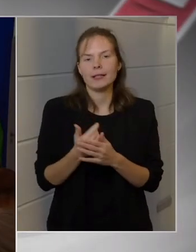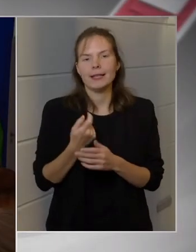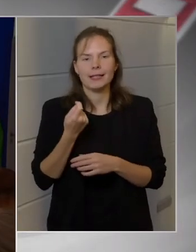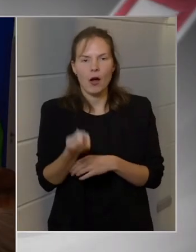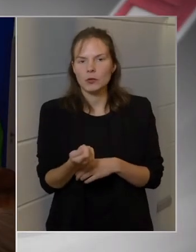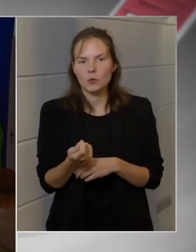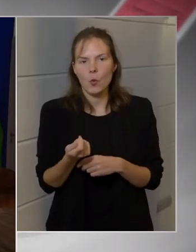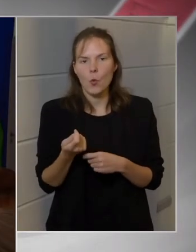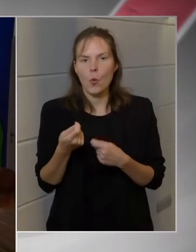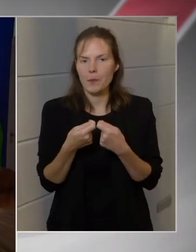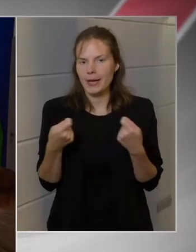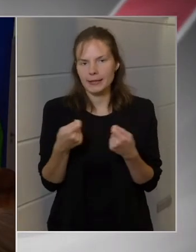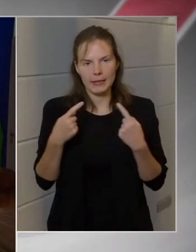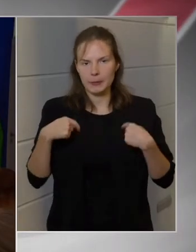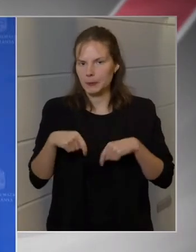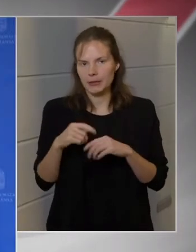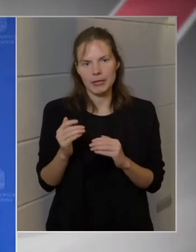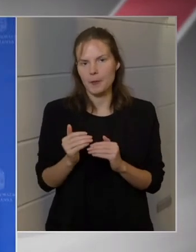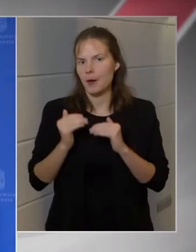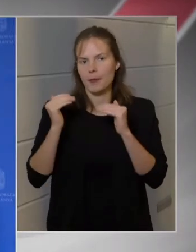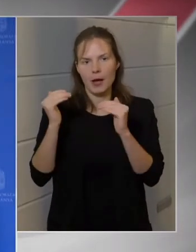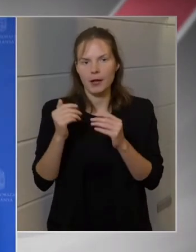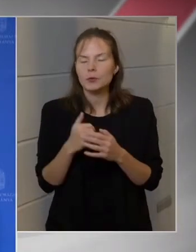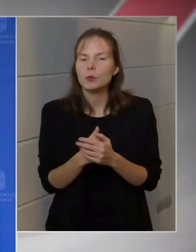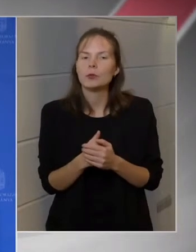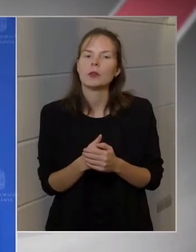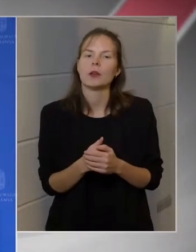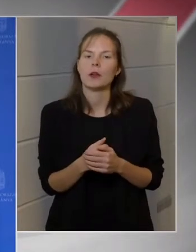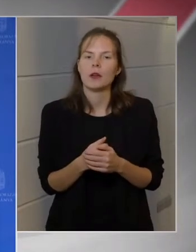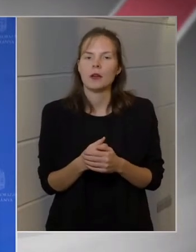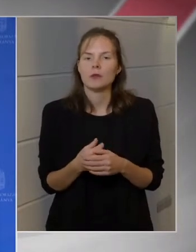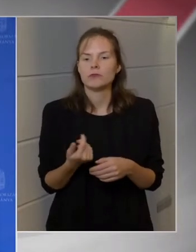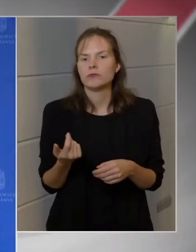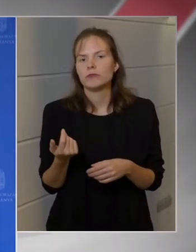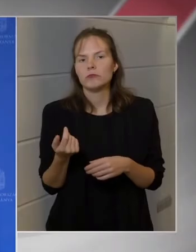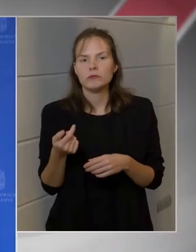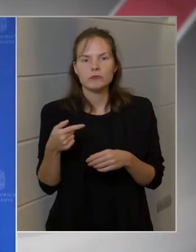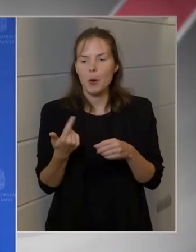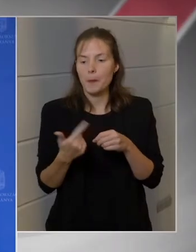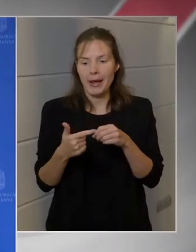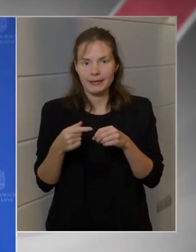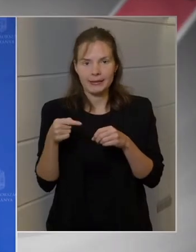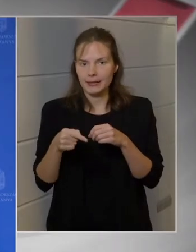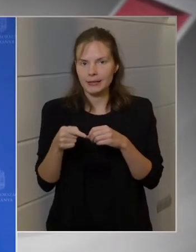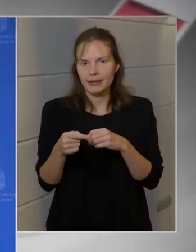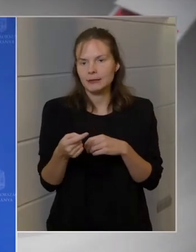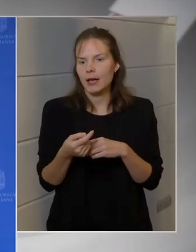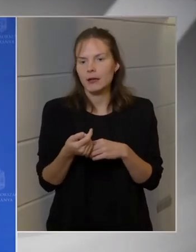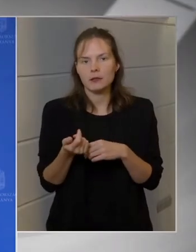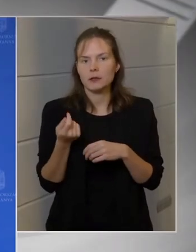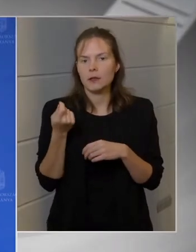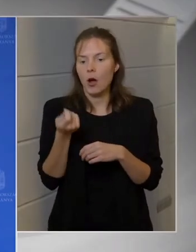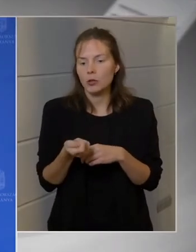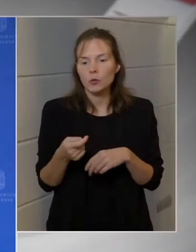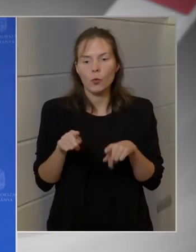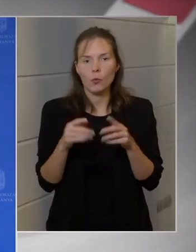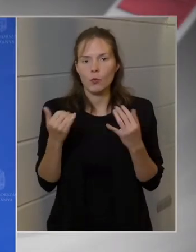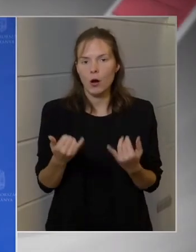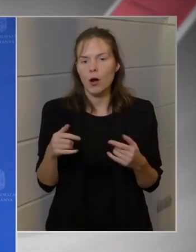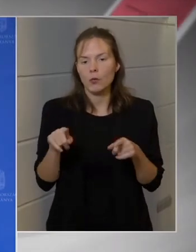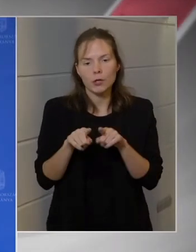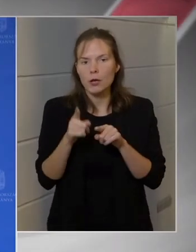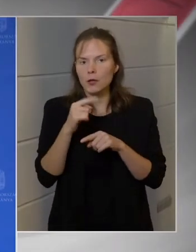a benzinnél. Tehát a benzin literenként jövedéki adó mértéke az ma ugyanannyi, mint